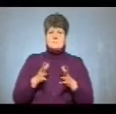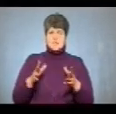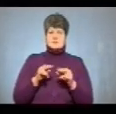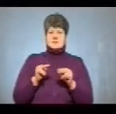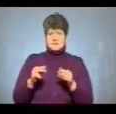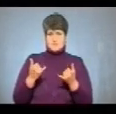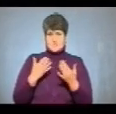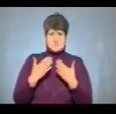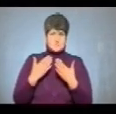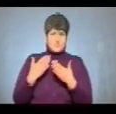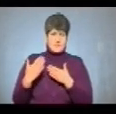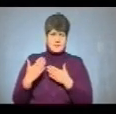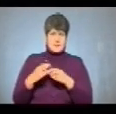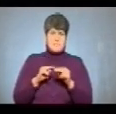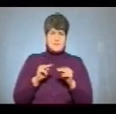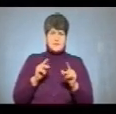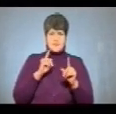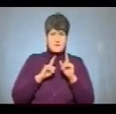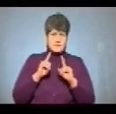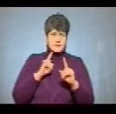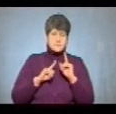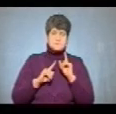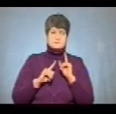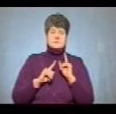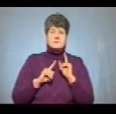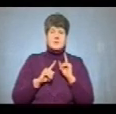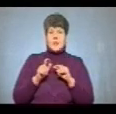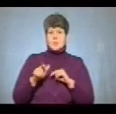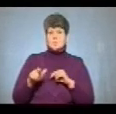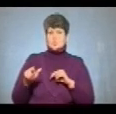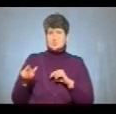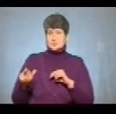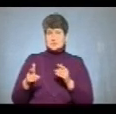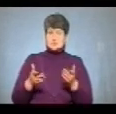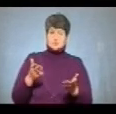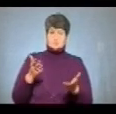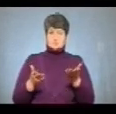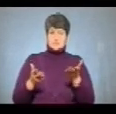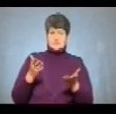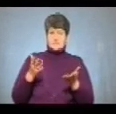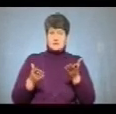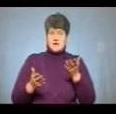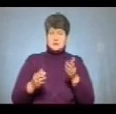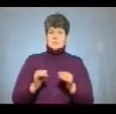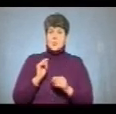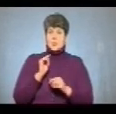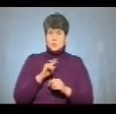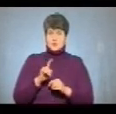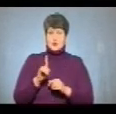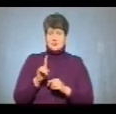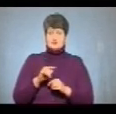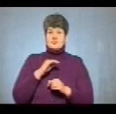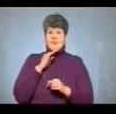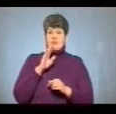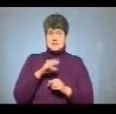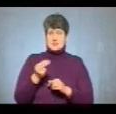якими ми сьогодні спілкувалися на педраді, на нараді, люди сумніваються у тому, що вистачить